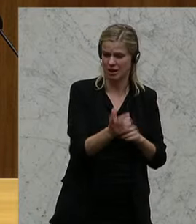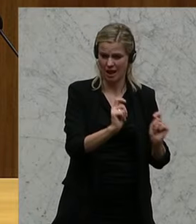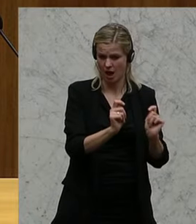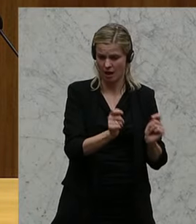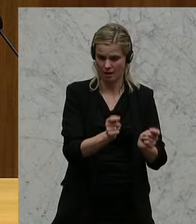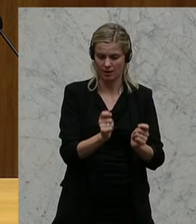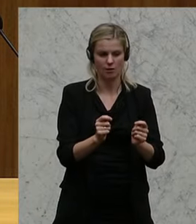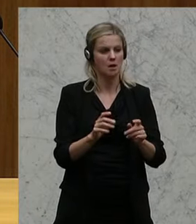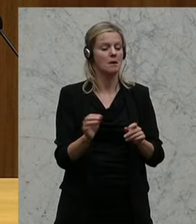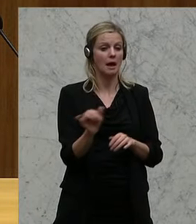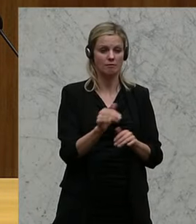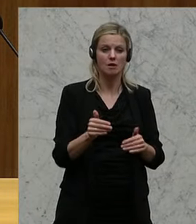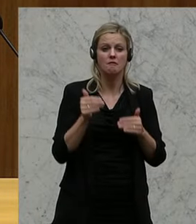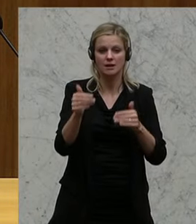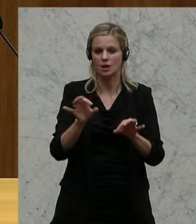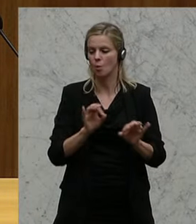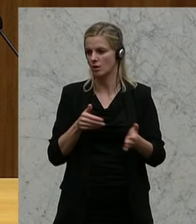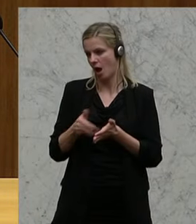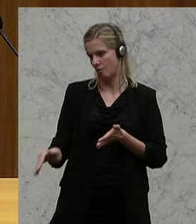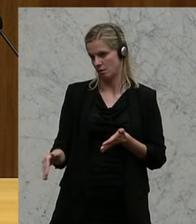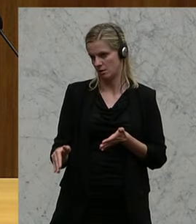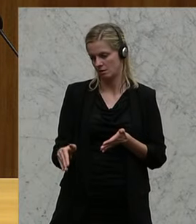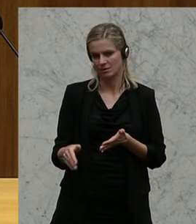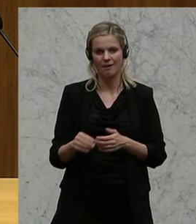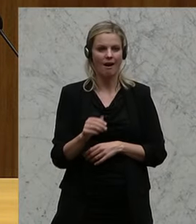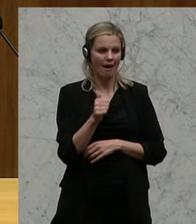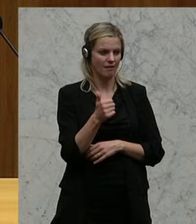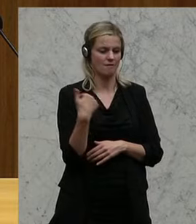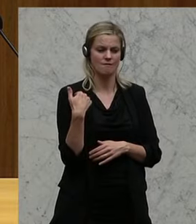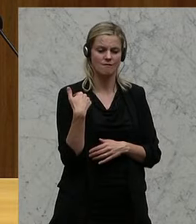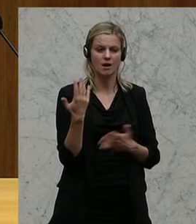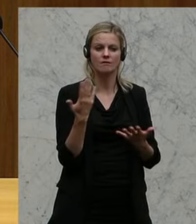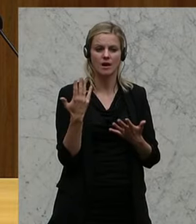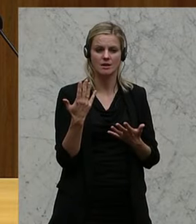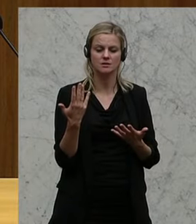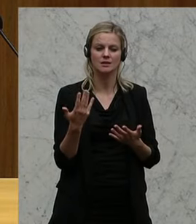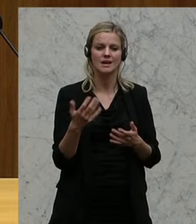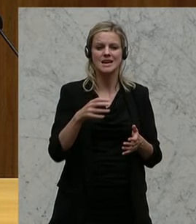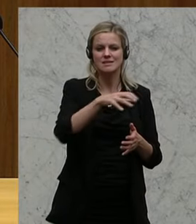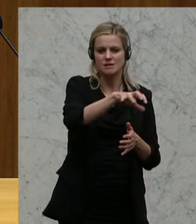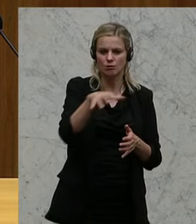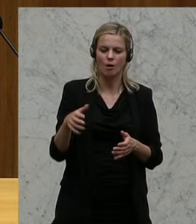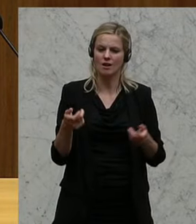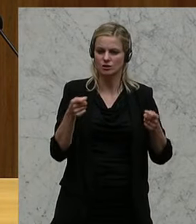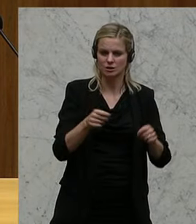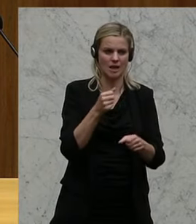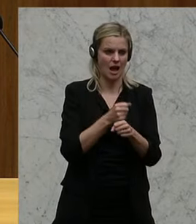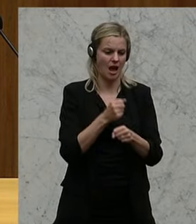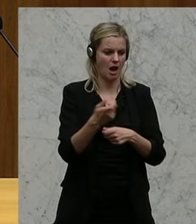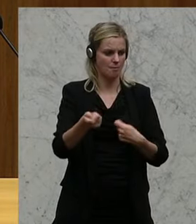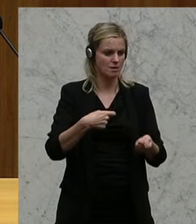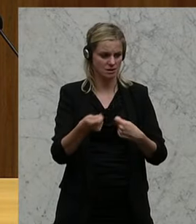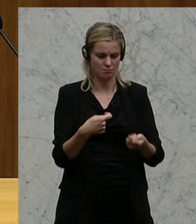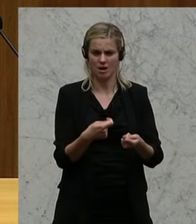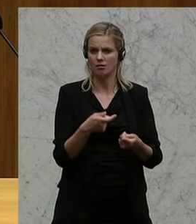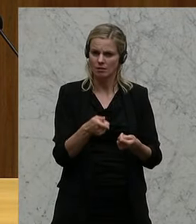die Sie entweder vertagen oder ablehnen. Eine davon wäre beispielsweise gewesen die sektorale Schließung des Arbeitsmarktes. Da